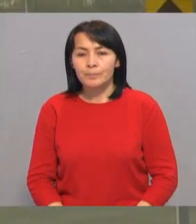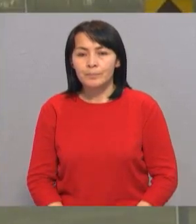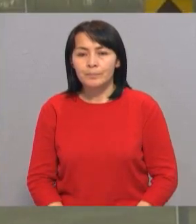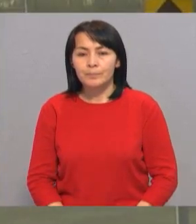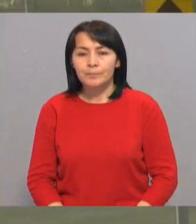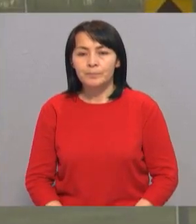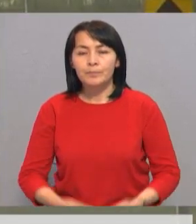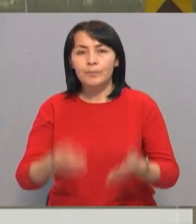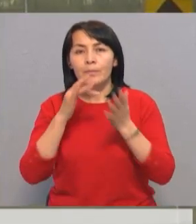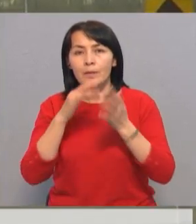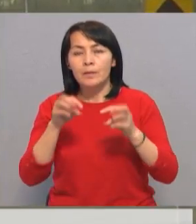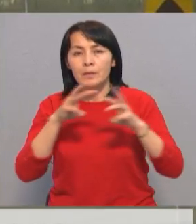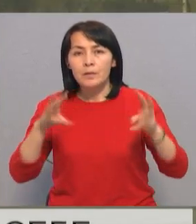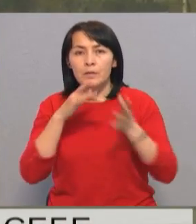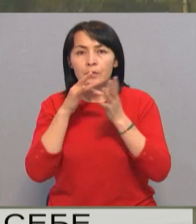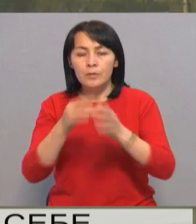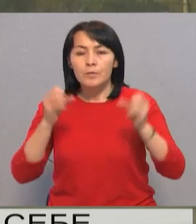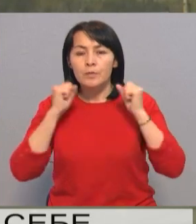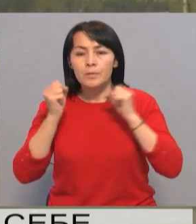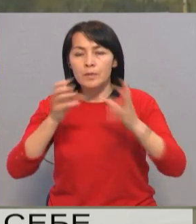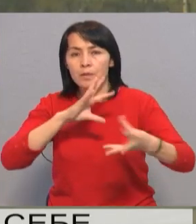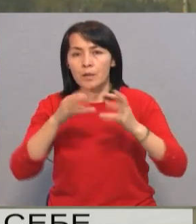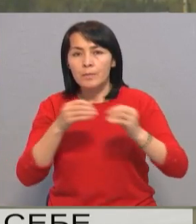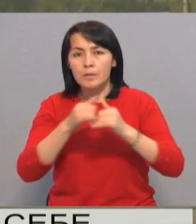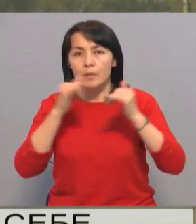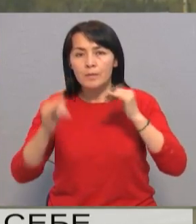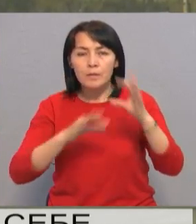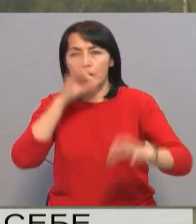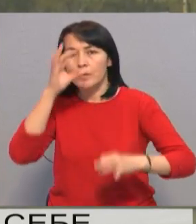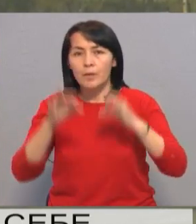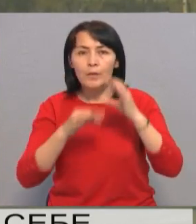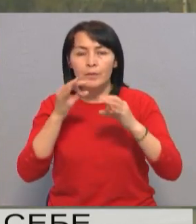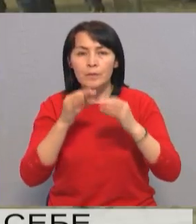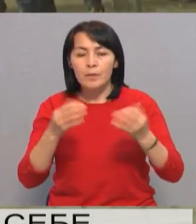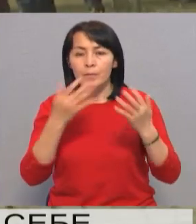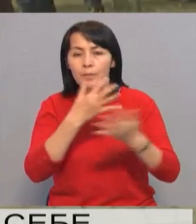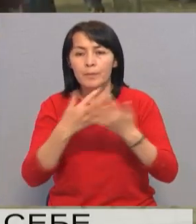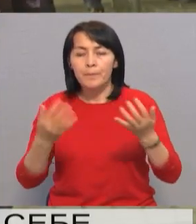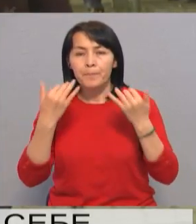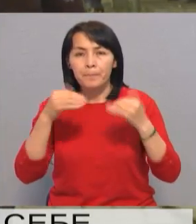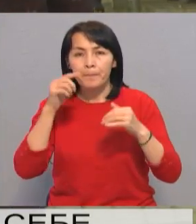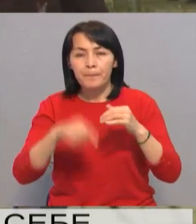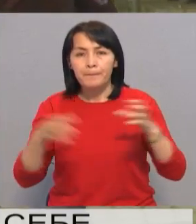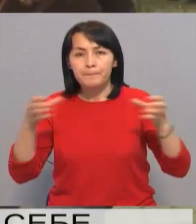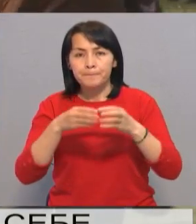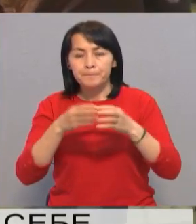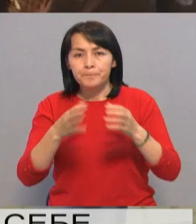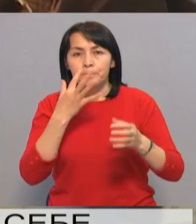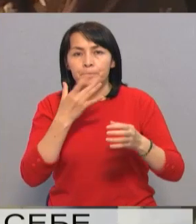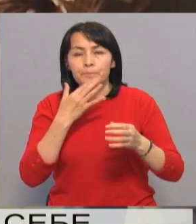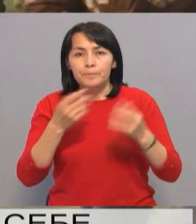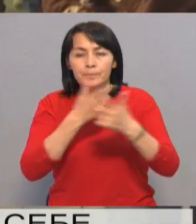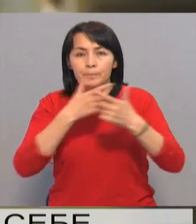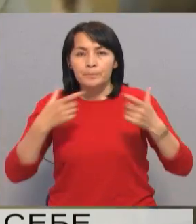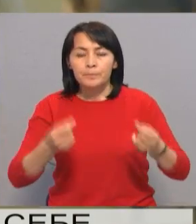Министерство туризма и спорта совместно с Министерством цифрового развития, инноваций и аэрокосмической промышленности и Акционерным обществом национальной